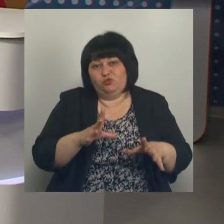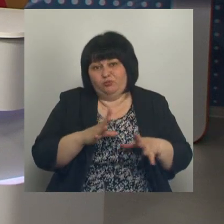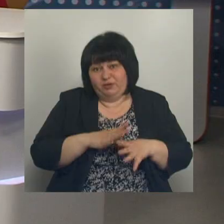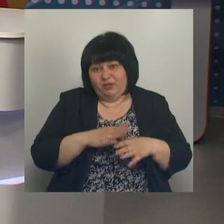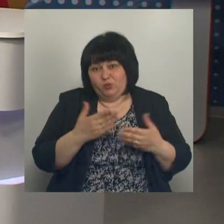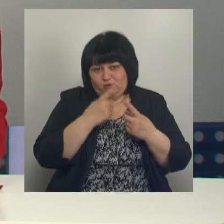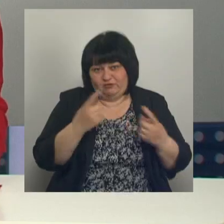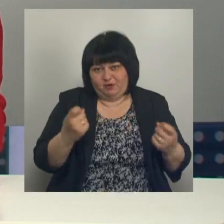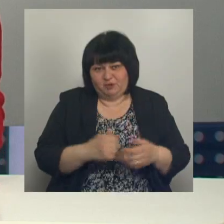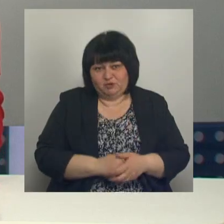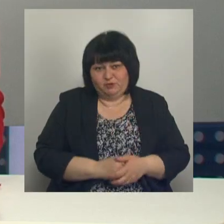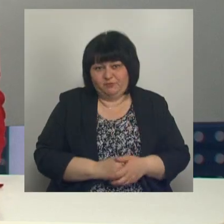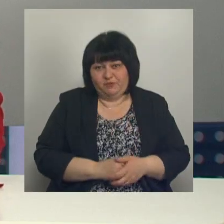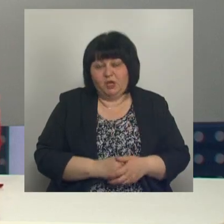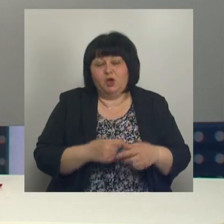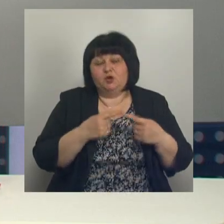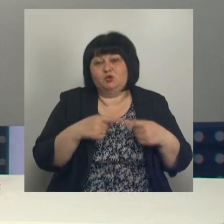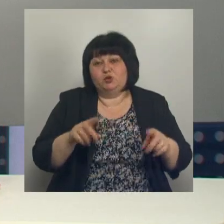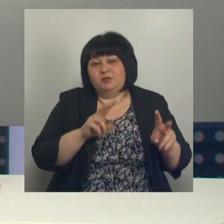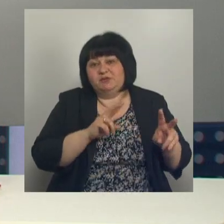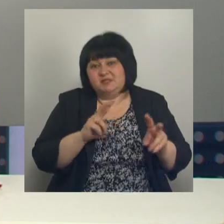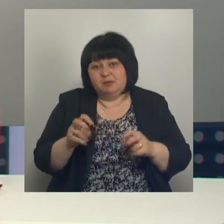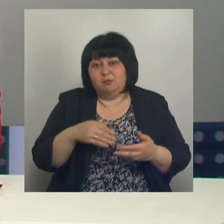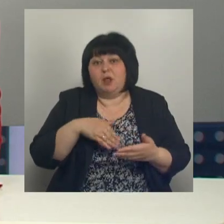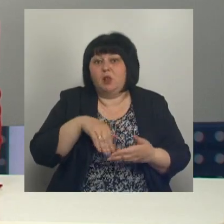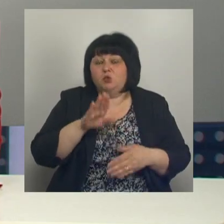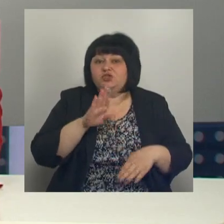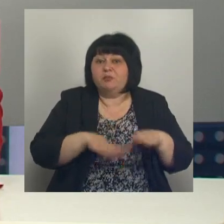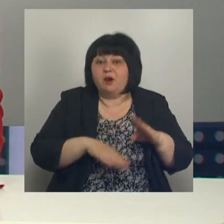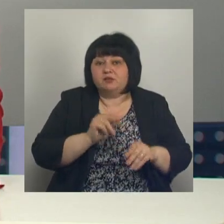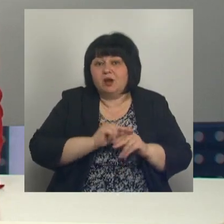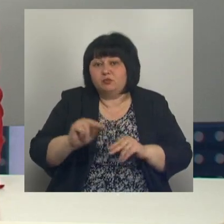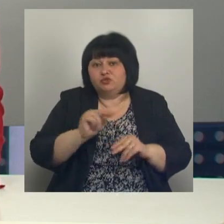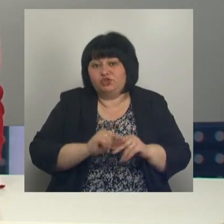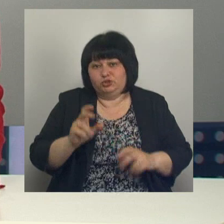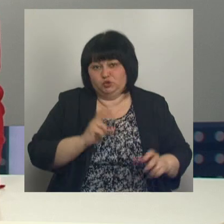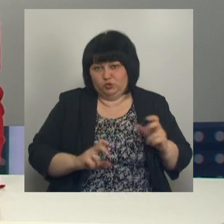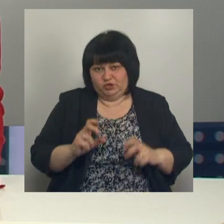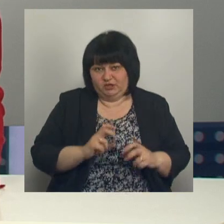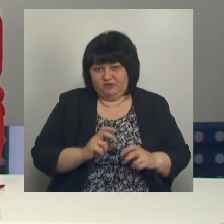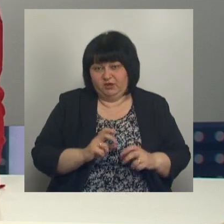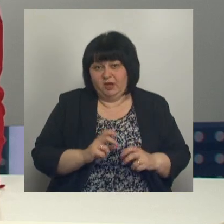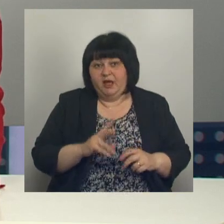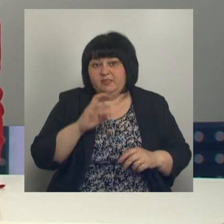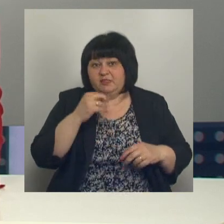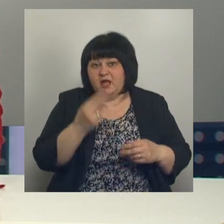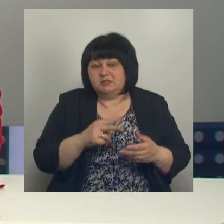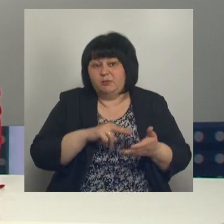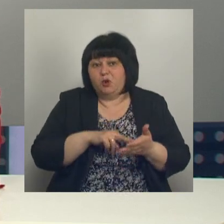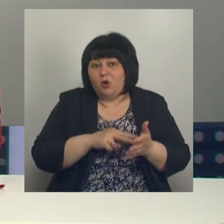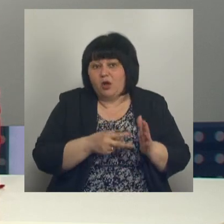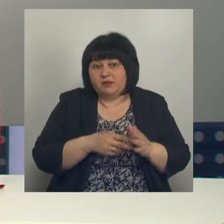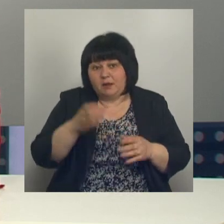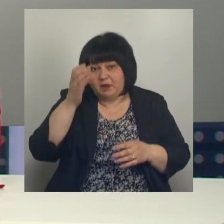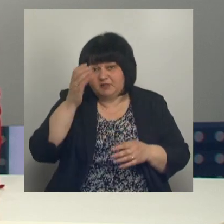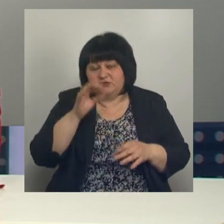информацию. Спасибо. К другим темам – лучшие практики и обучение студентов. В рамках нацпроекта «Образование»